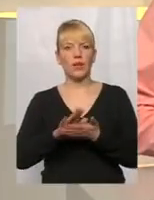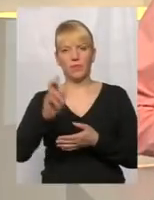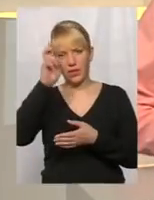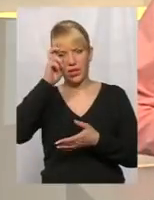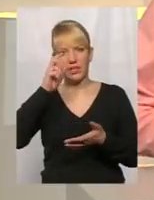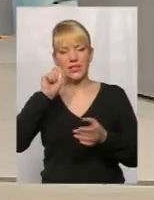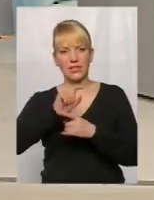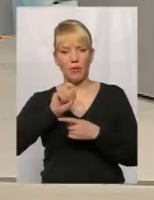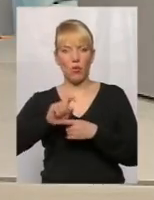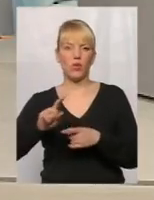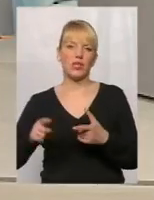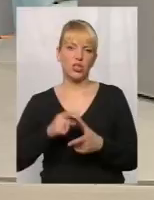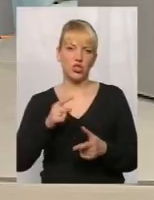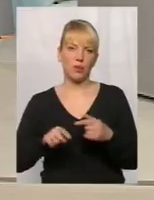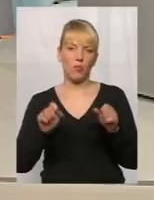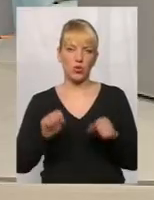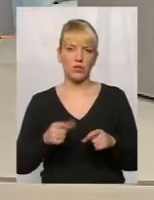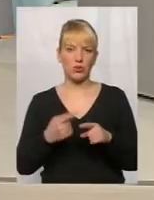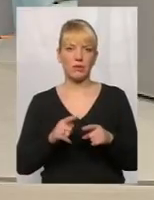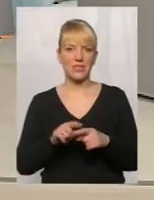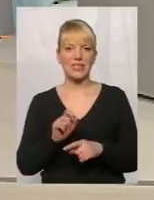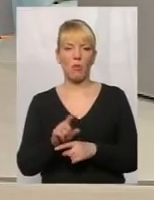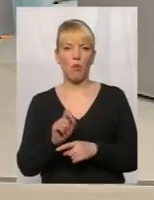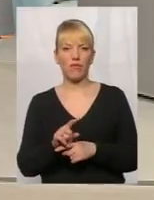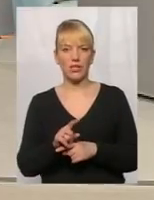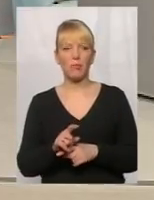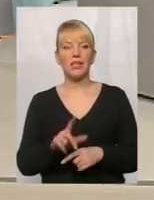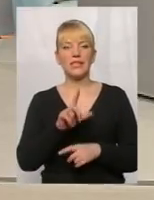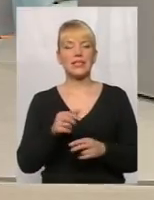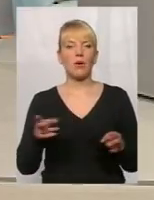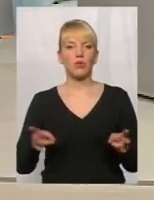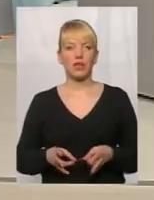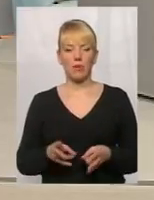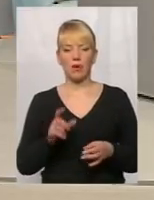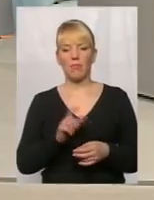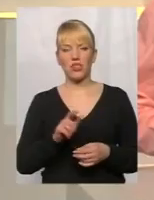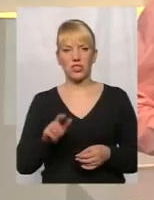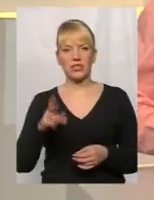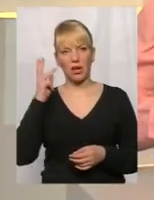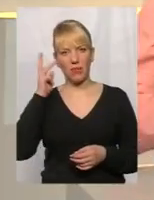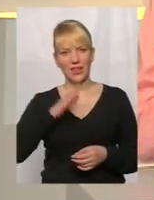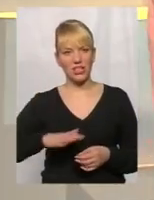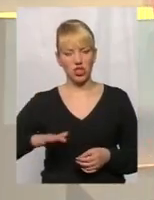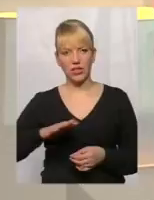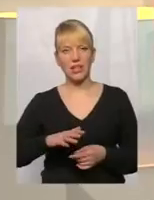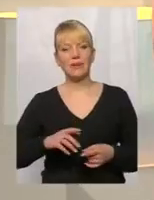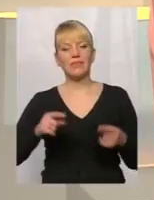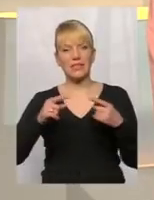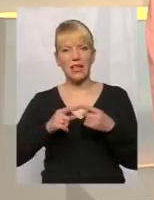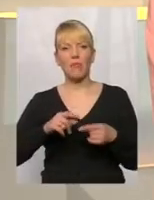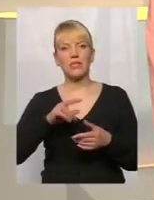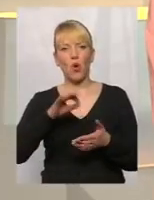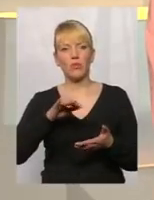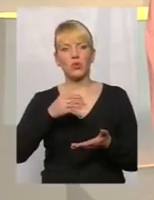а чи можливо отими замовленнями за потребою мешканців Хмельниччини саме з обласного